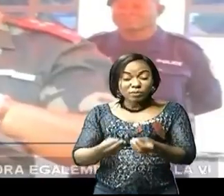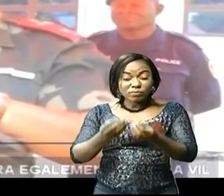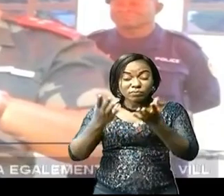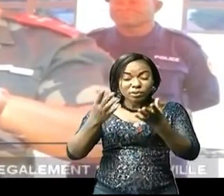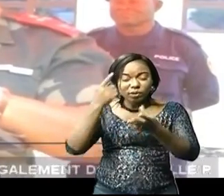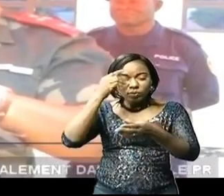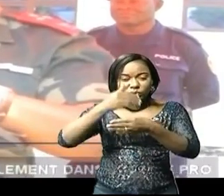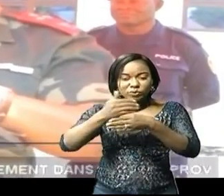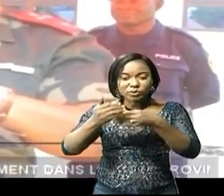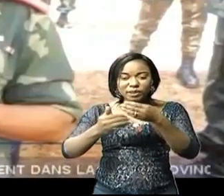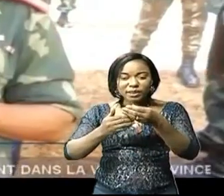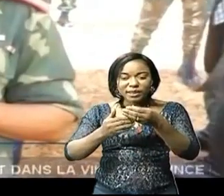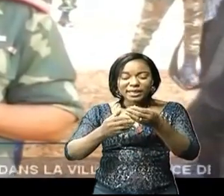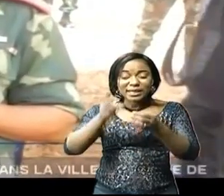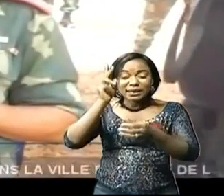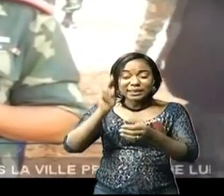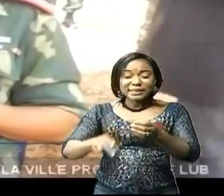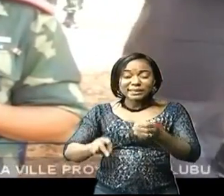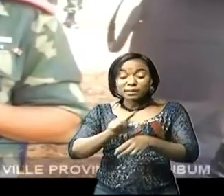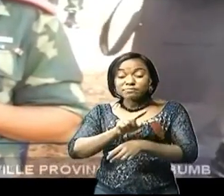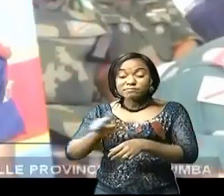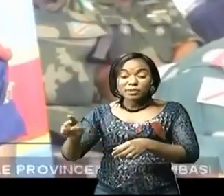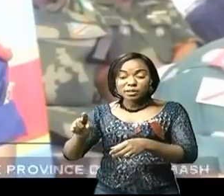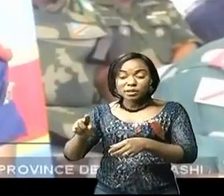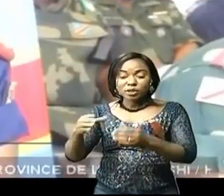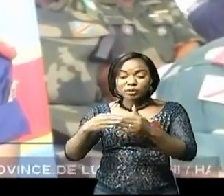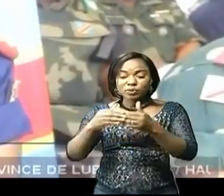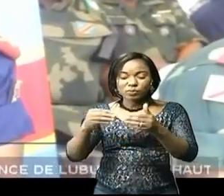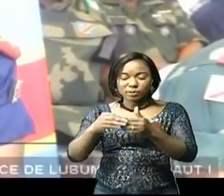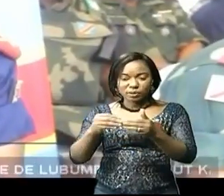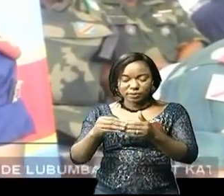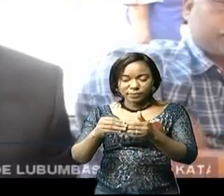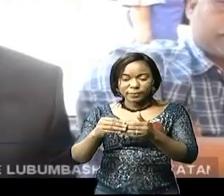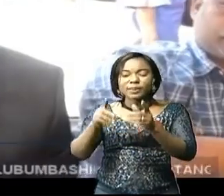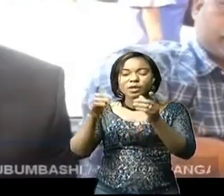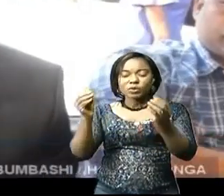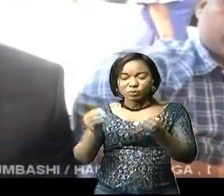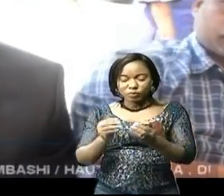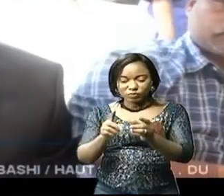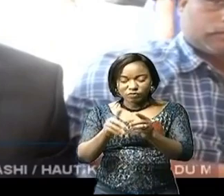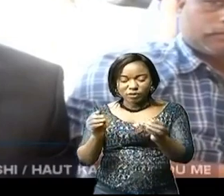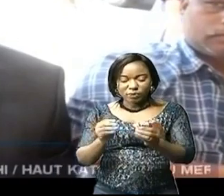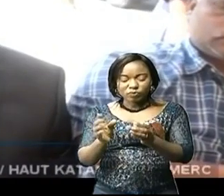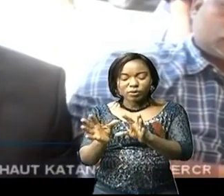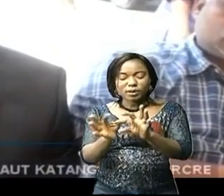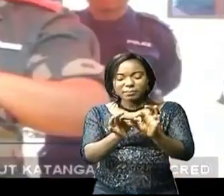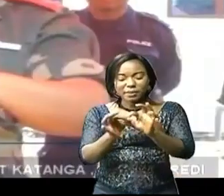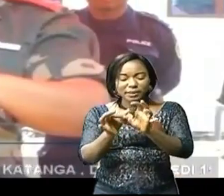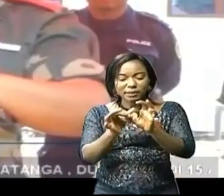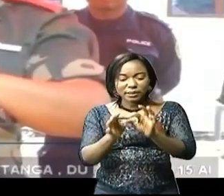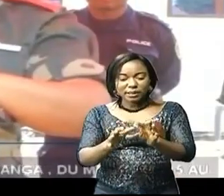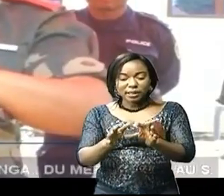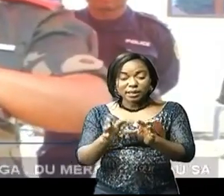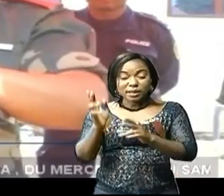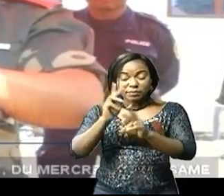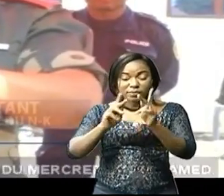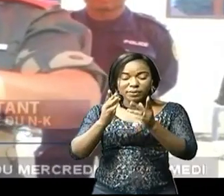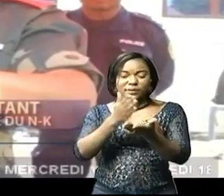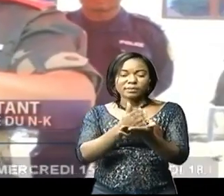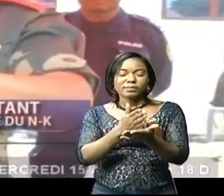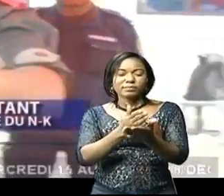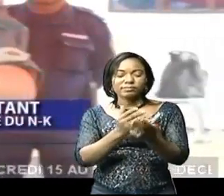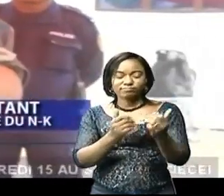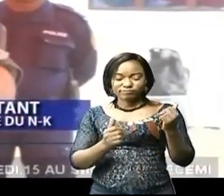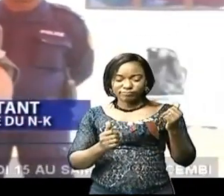pour l'autorité provinciale de saluer ce jeu s'est posé par Prémédis et cela dans le cadre d'un partenariat public privé. L'érection de ce